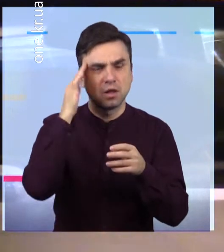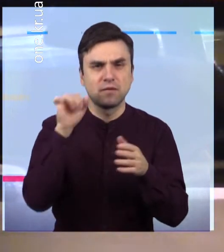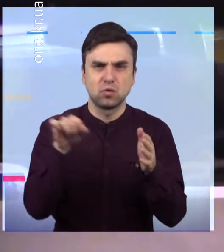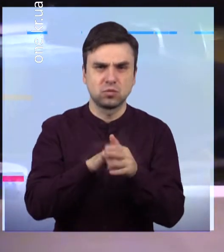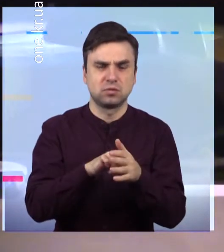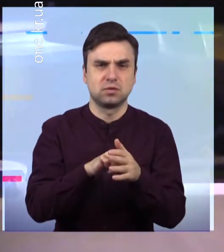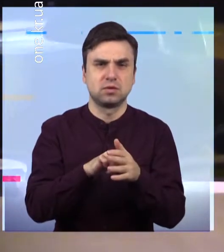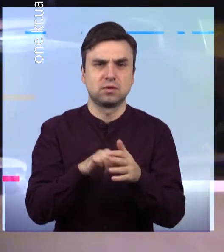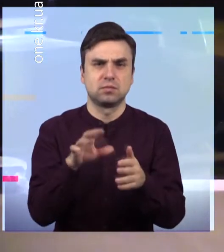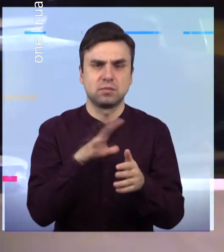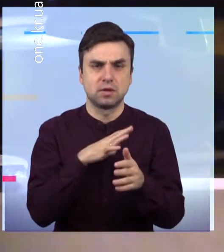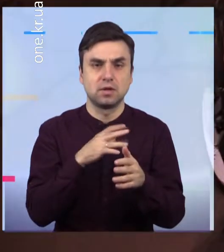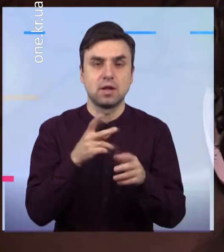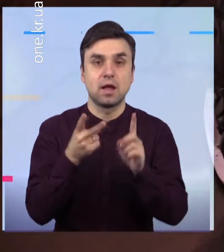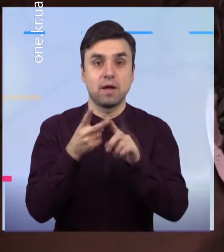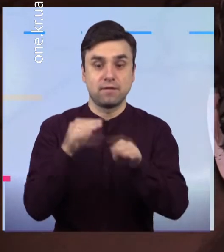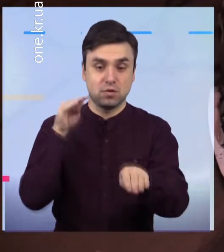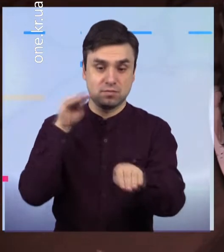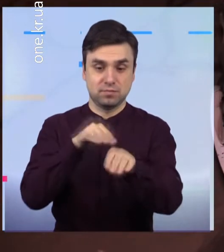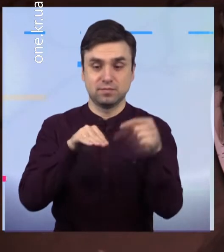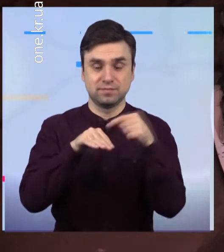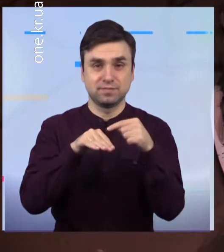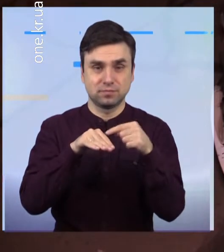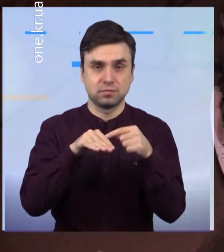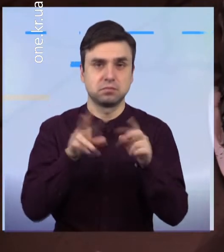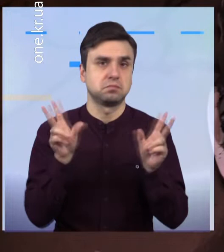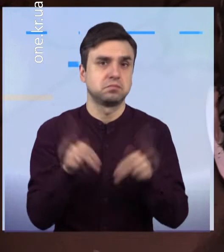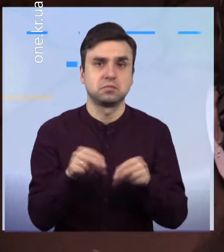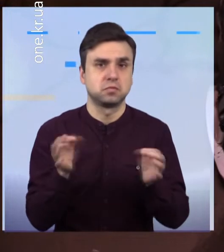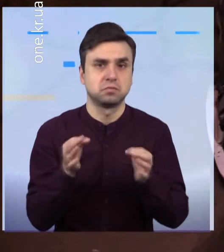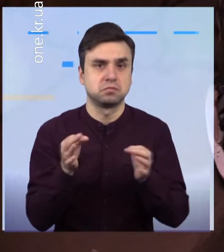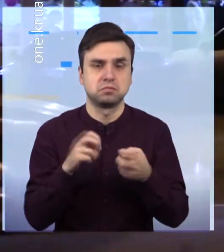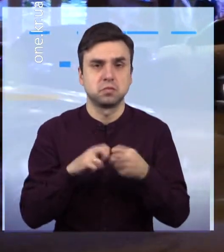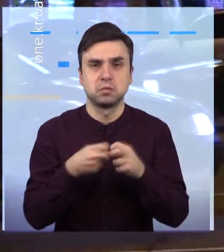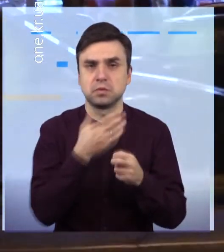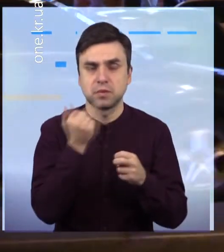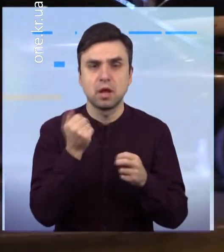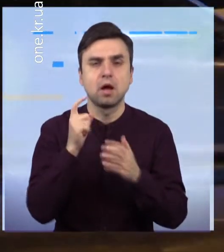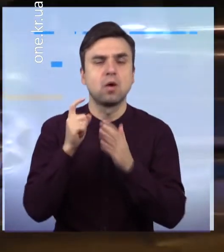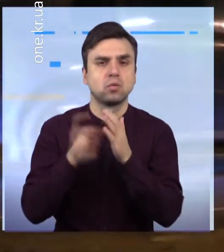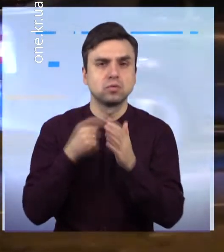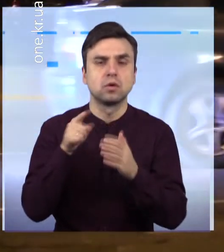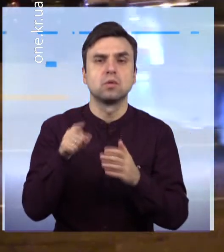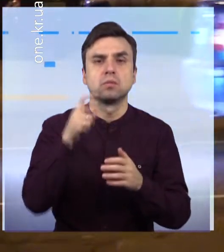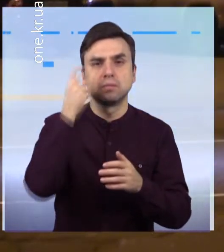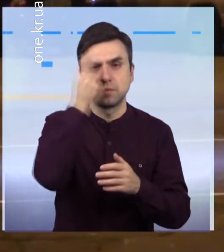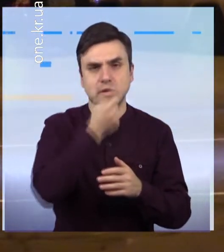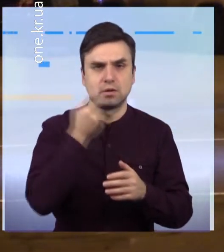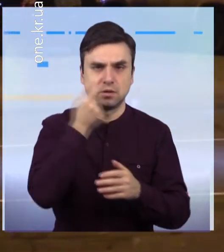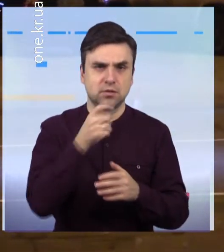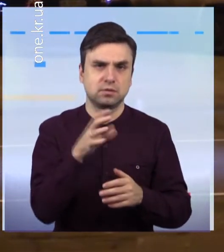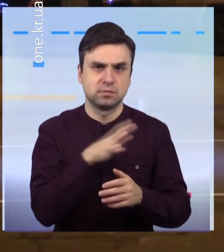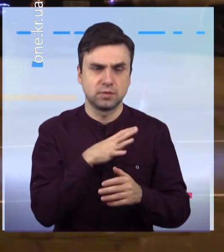все обійшлося, однак з'ясувалося, що містянин сів за кермо не тварезем В усіх причинах та обставинах дорожньо-транспортної пригоди